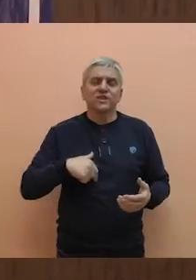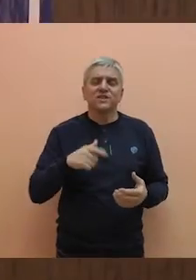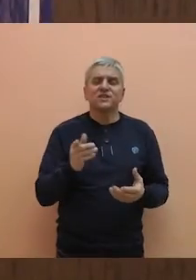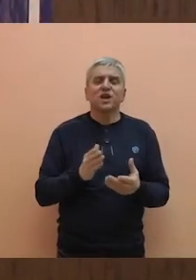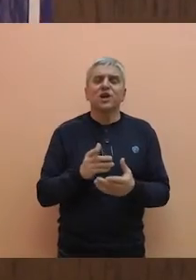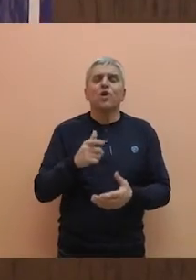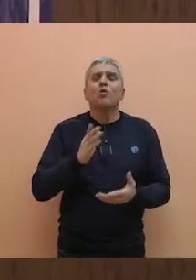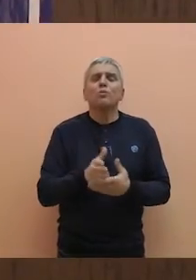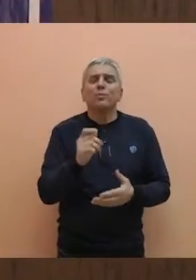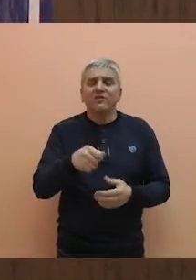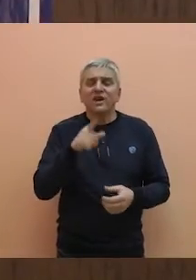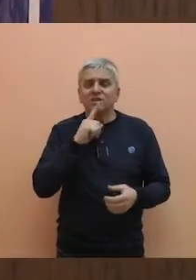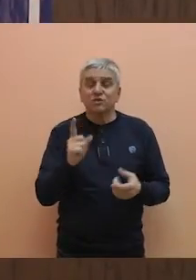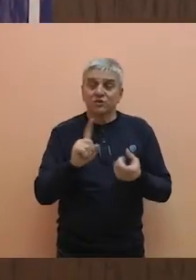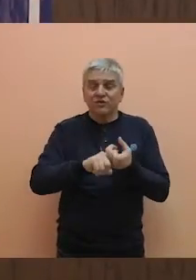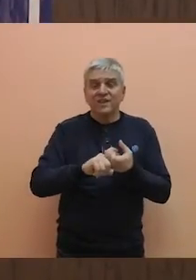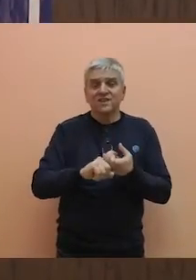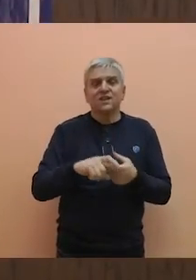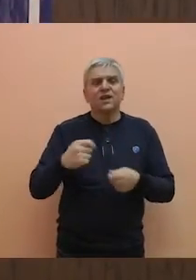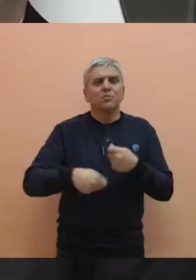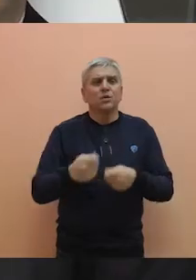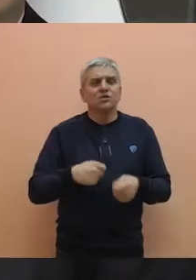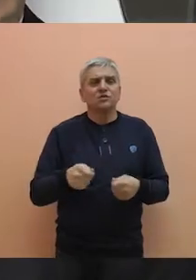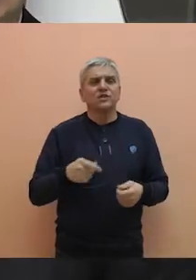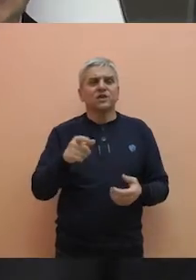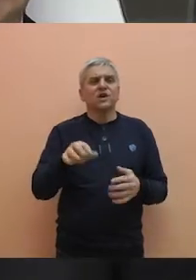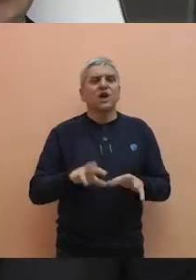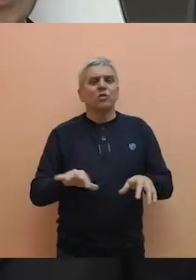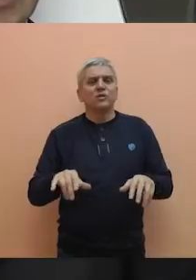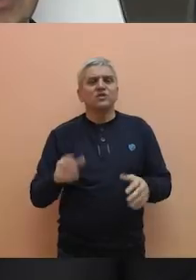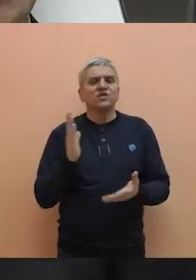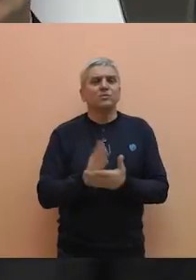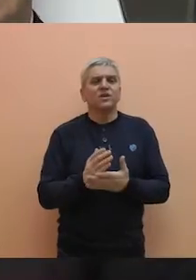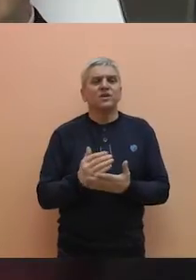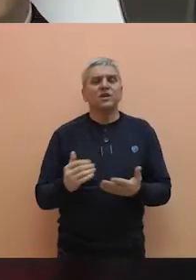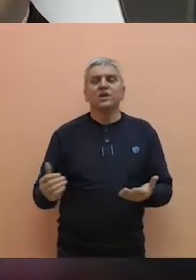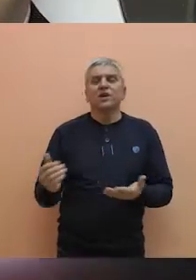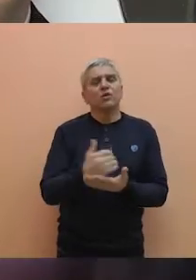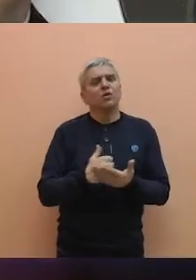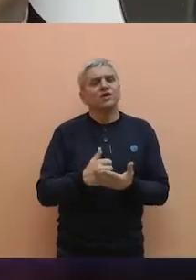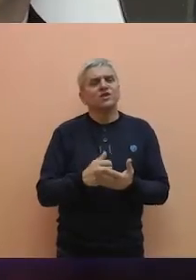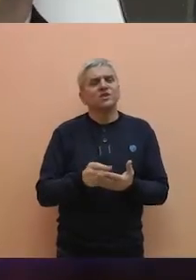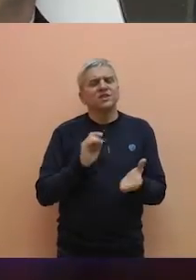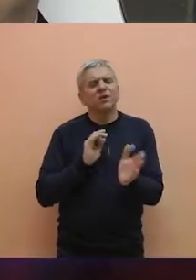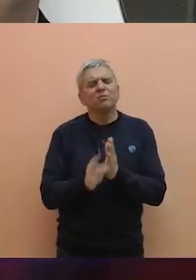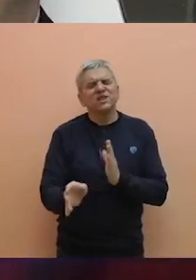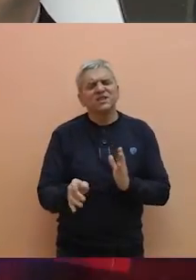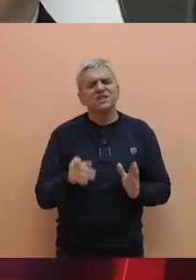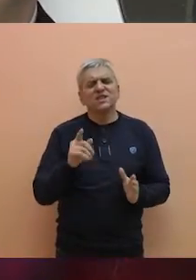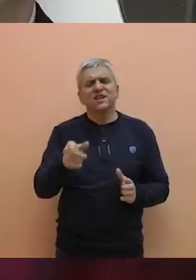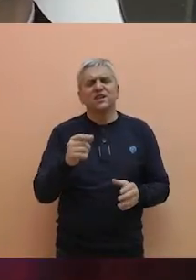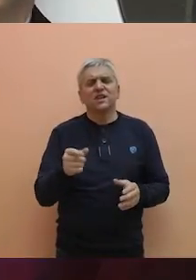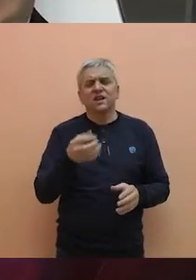uprave u Bečeju, prvenstveno na poslovima vezanim za građanstvo. Računari će biti korišćeni za ubrzanje i značaja